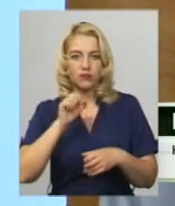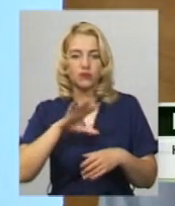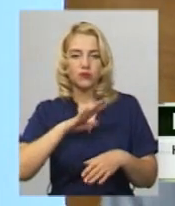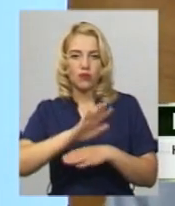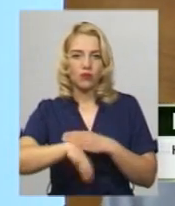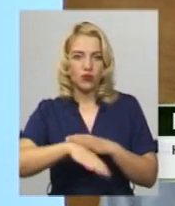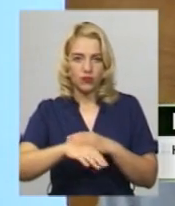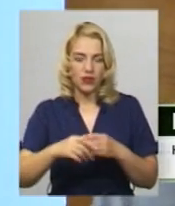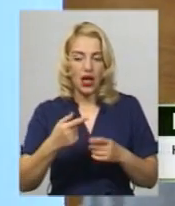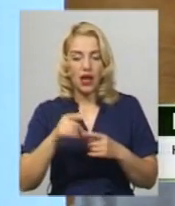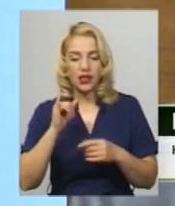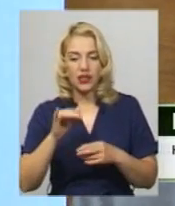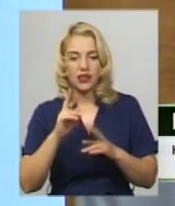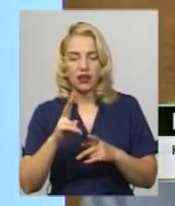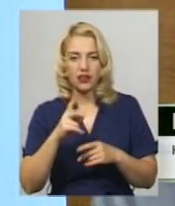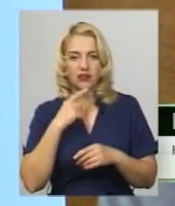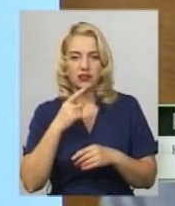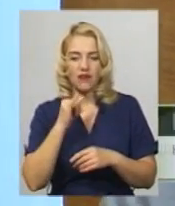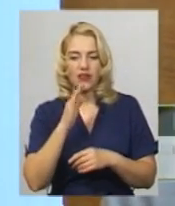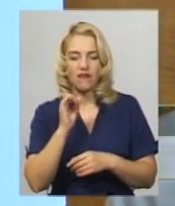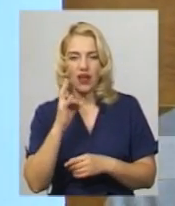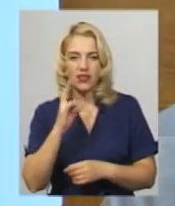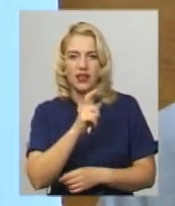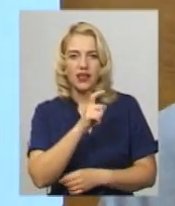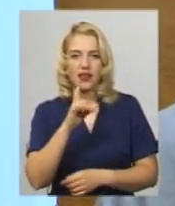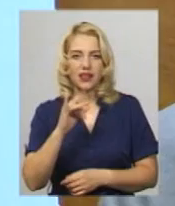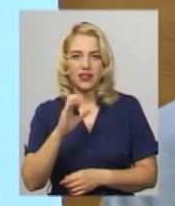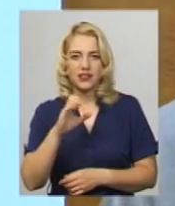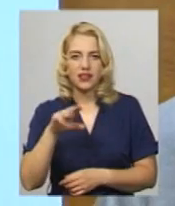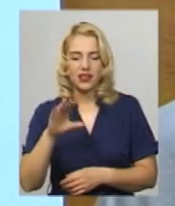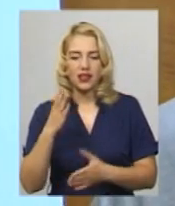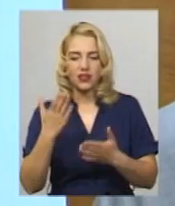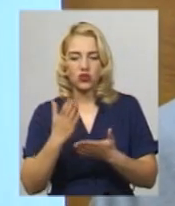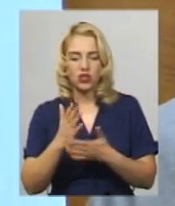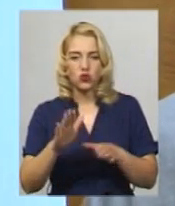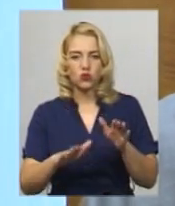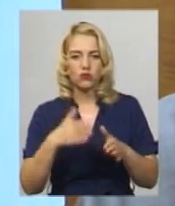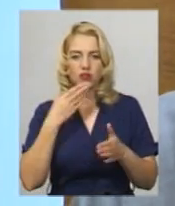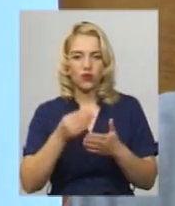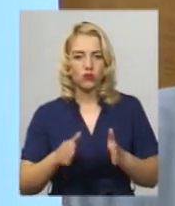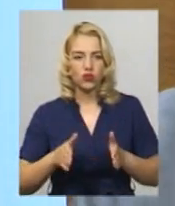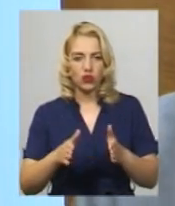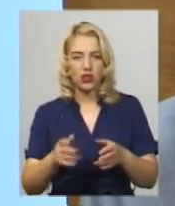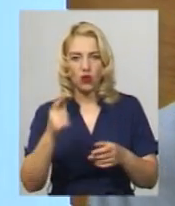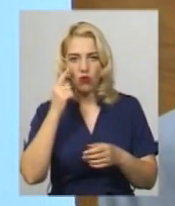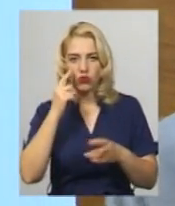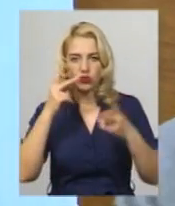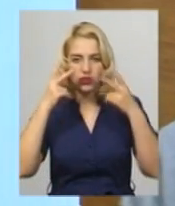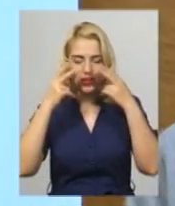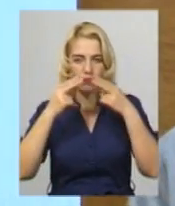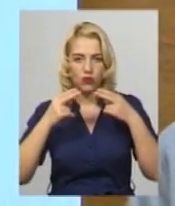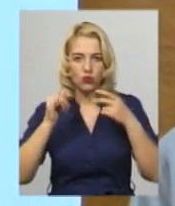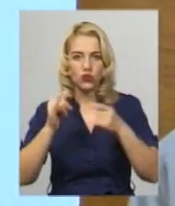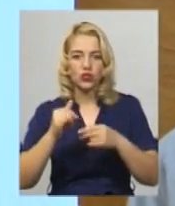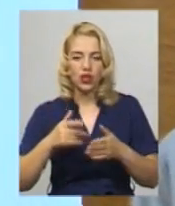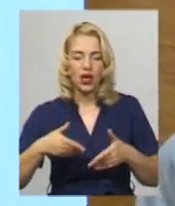І тому, як Іван Креститель казав, якщо ти маєш сумніву у своєму шляху, заплющ очі і йди